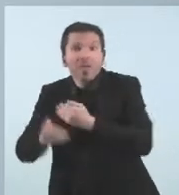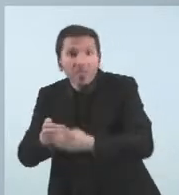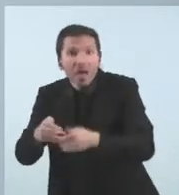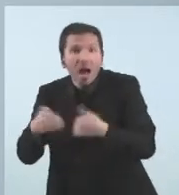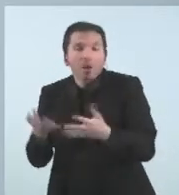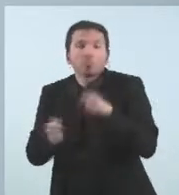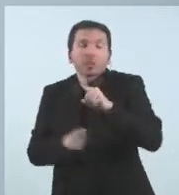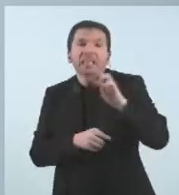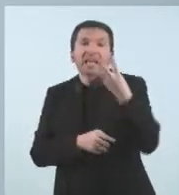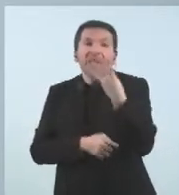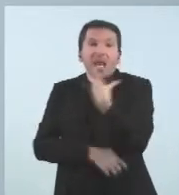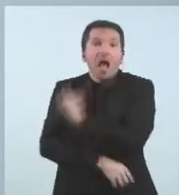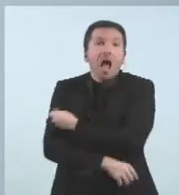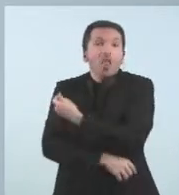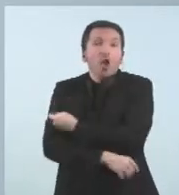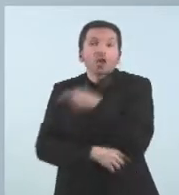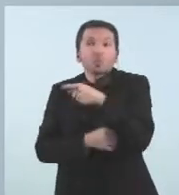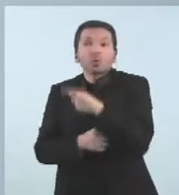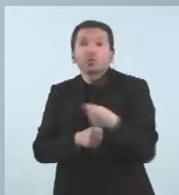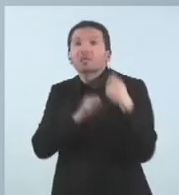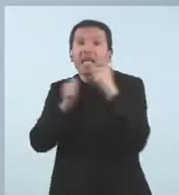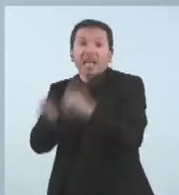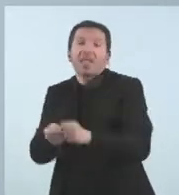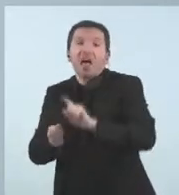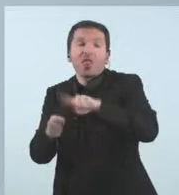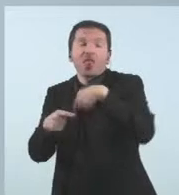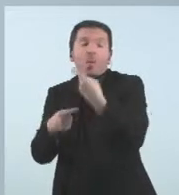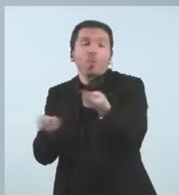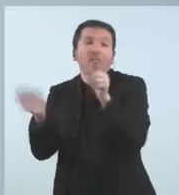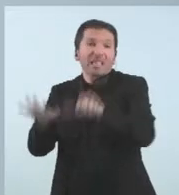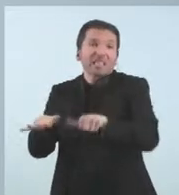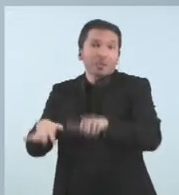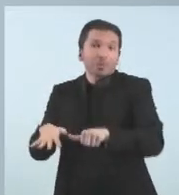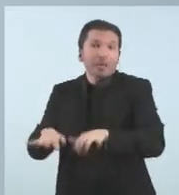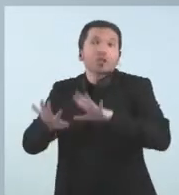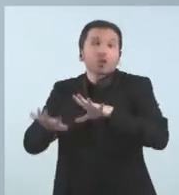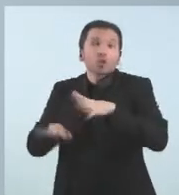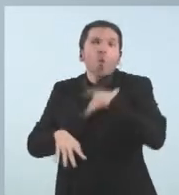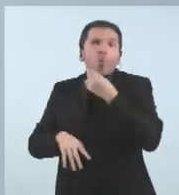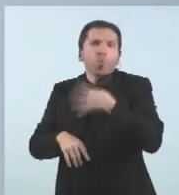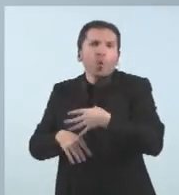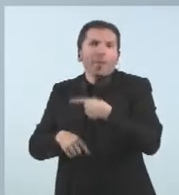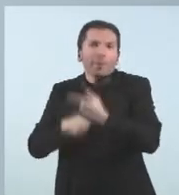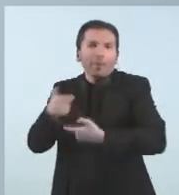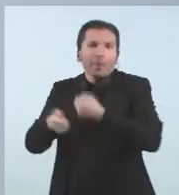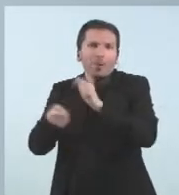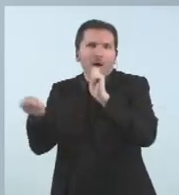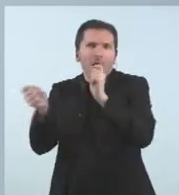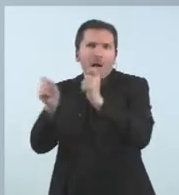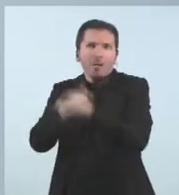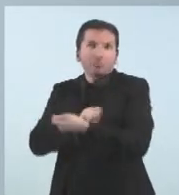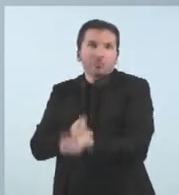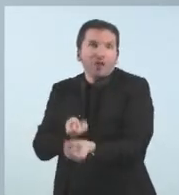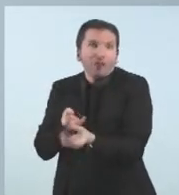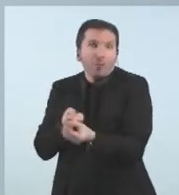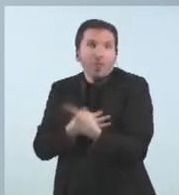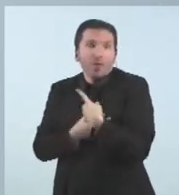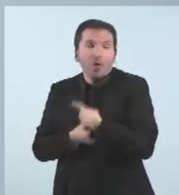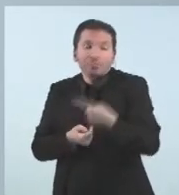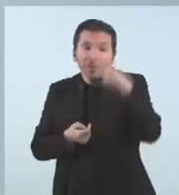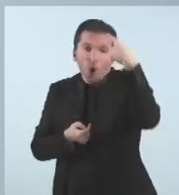dosi s'ha de donar al cap de sis mesos això pot canviar o sigui la informació el coneixement de la